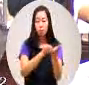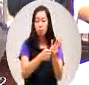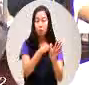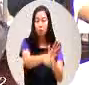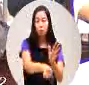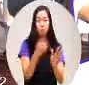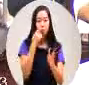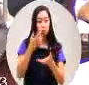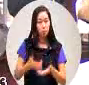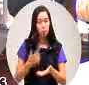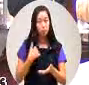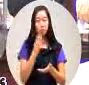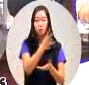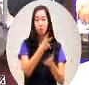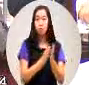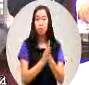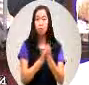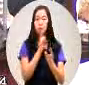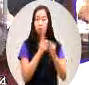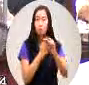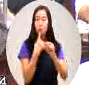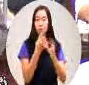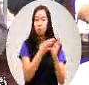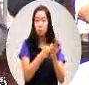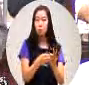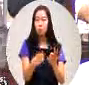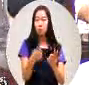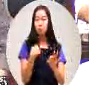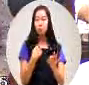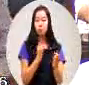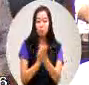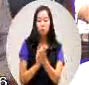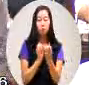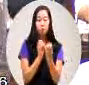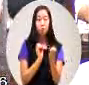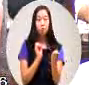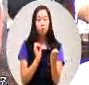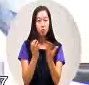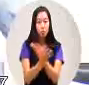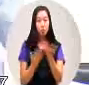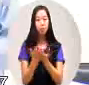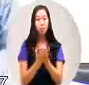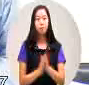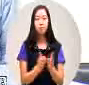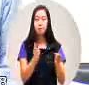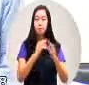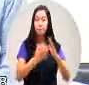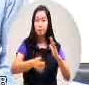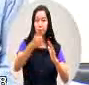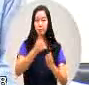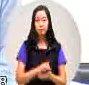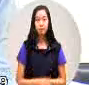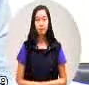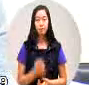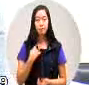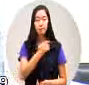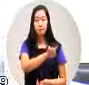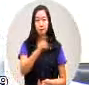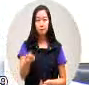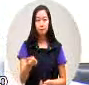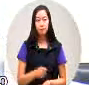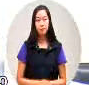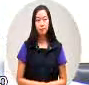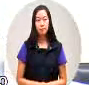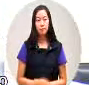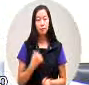关系要求中央这个部分继续来跟我们讨论谢谢陈市长那么下一个议